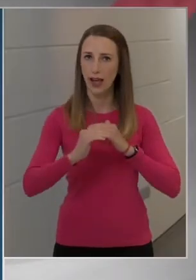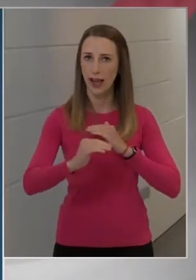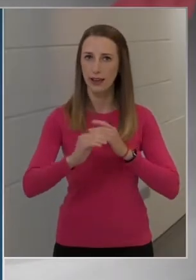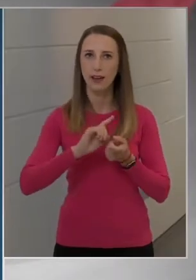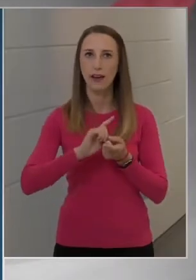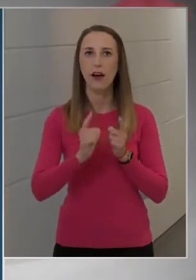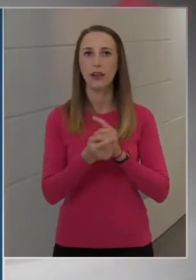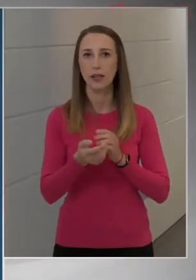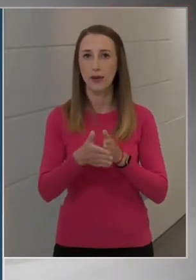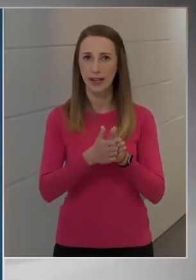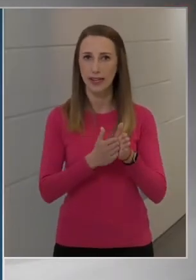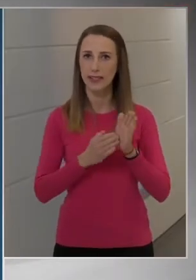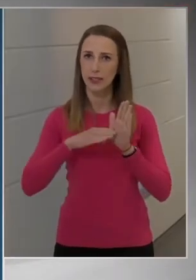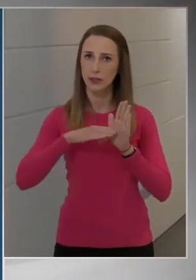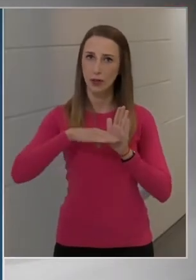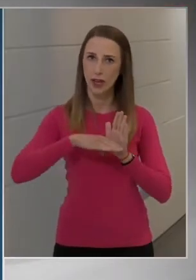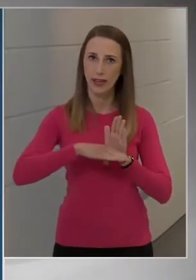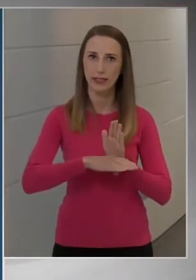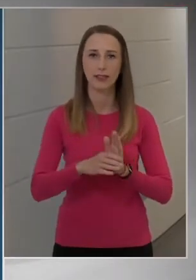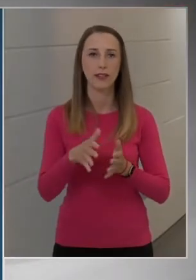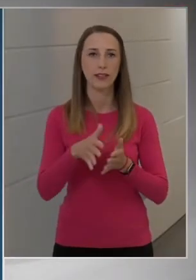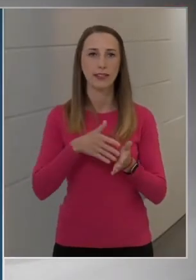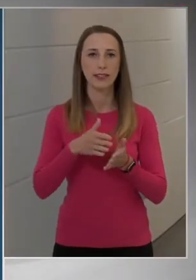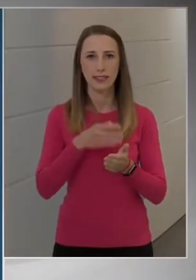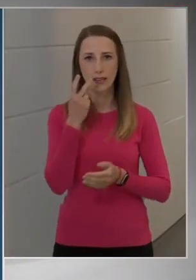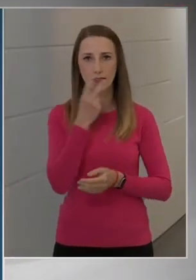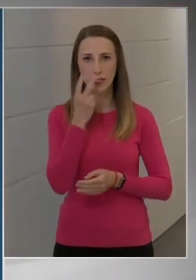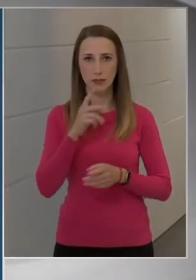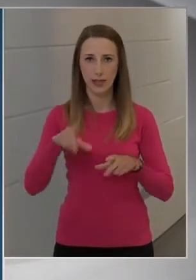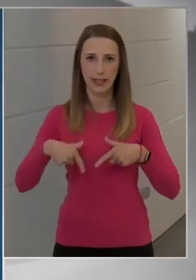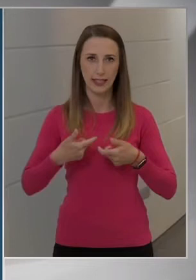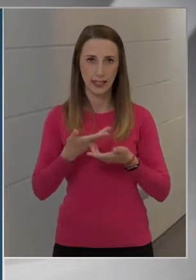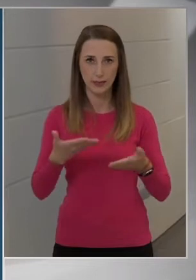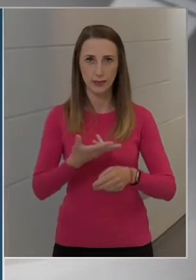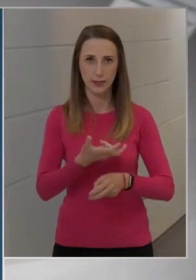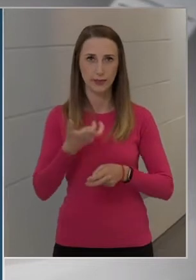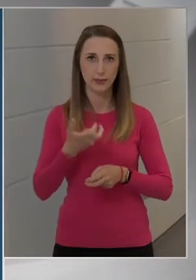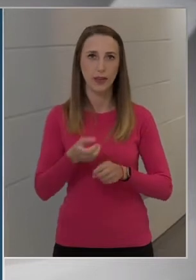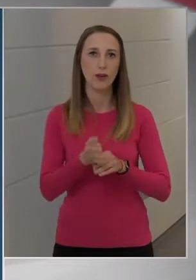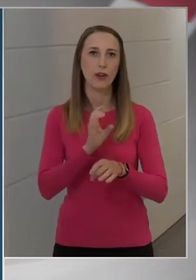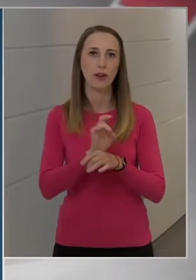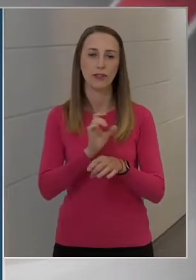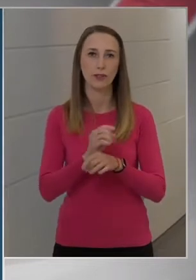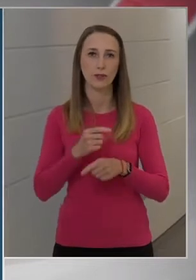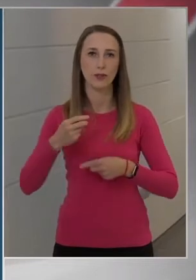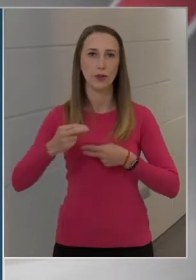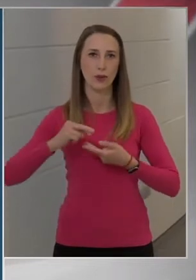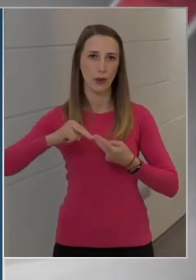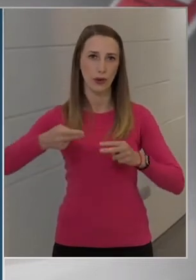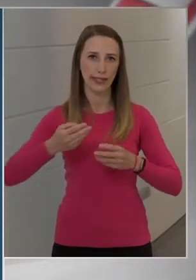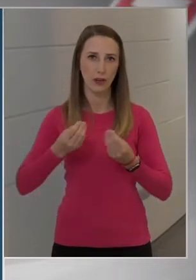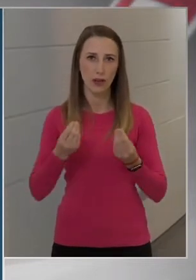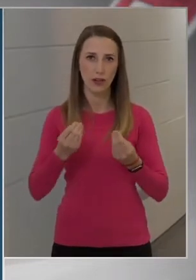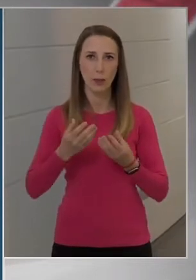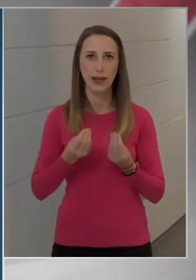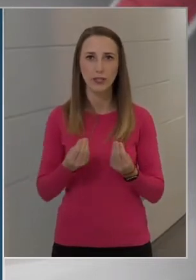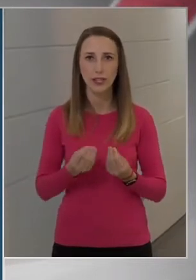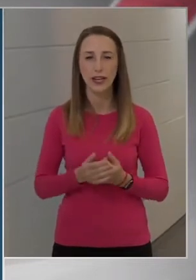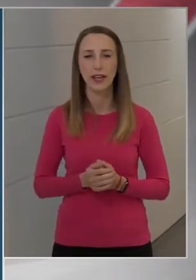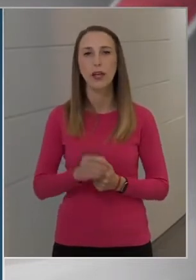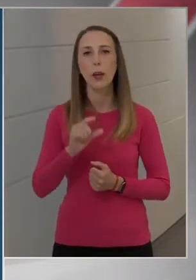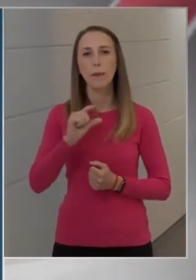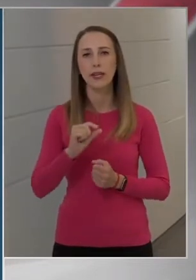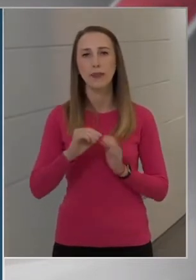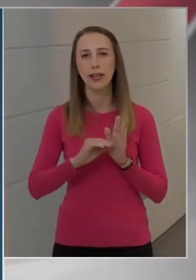elkezdett csökkenni a szennyvízben lévő koronavírus örökítőanyag mennyisége. Egy minimális